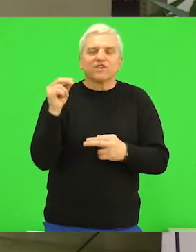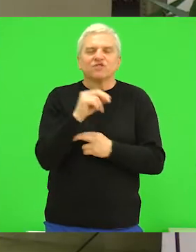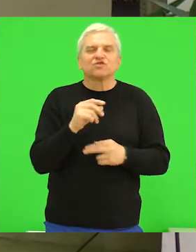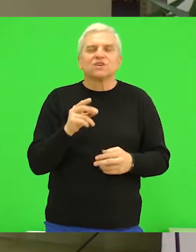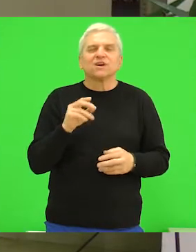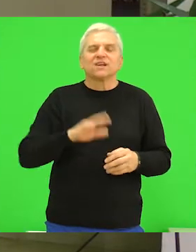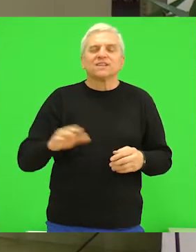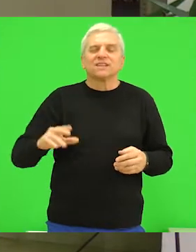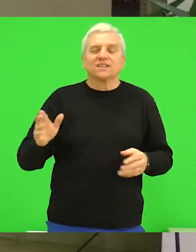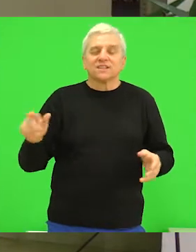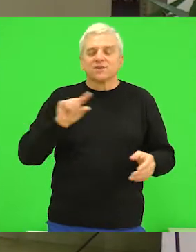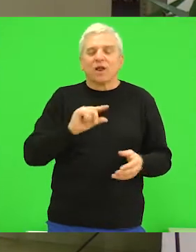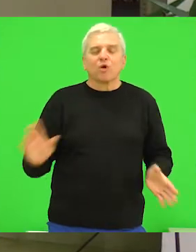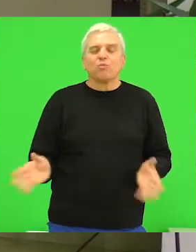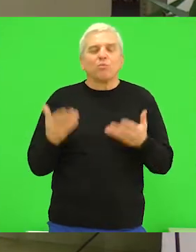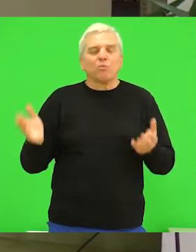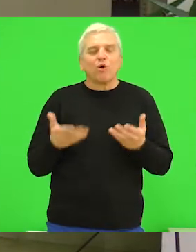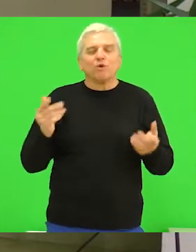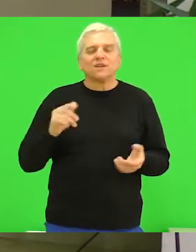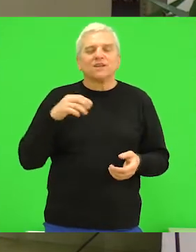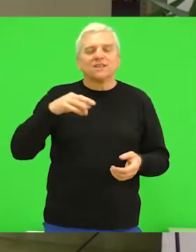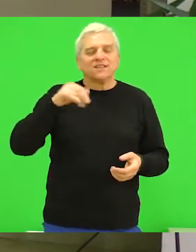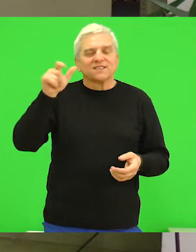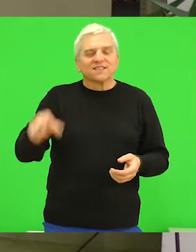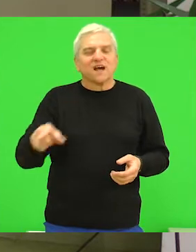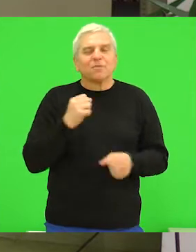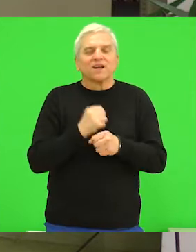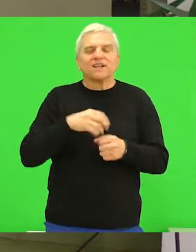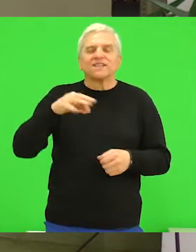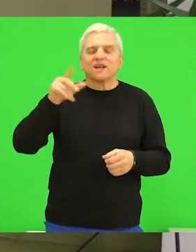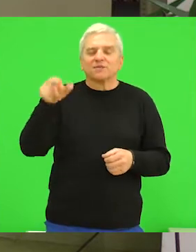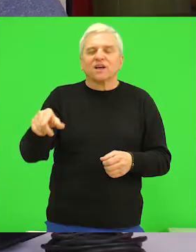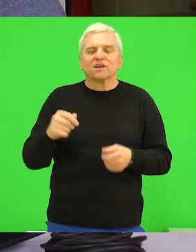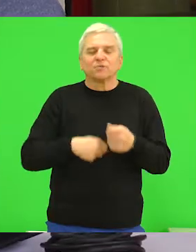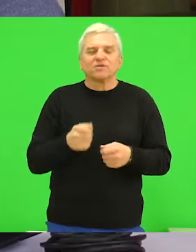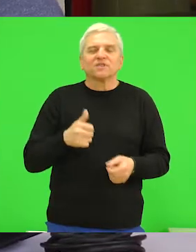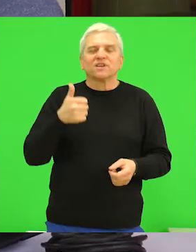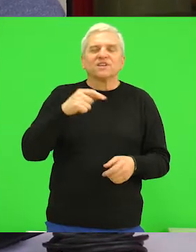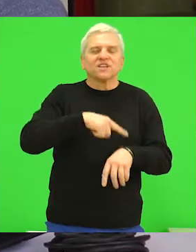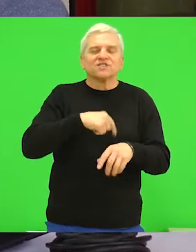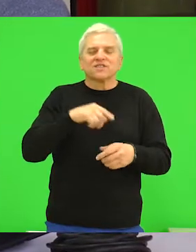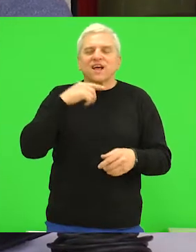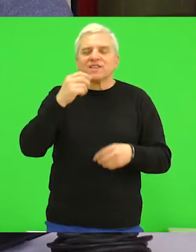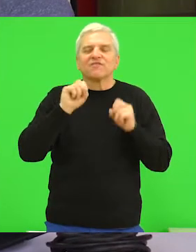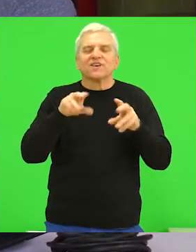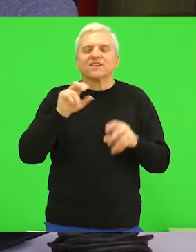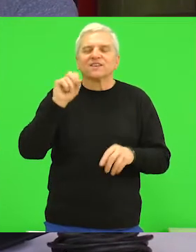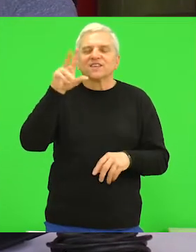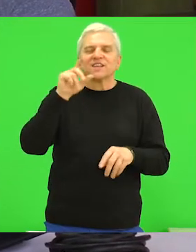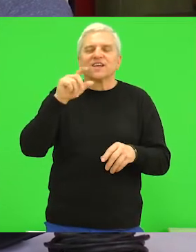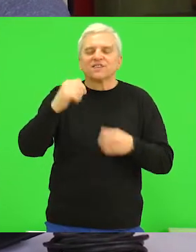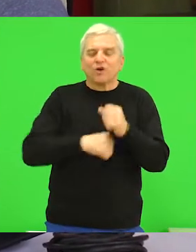da se deca podstaknu da sama rade ovakve stvari. Jednočasovno predavanje 13